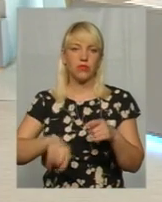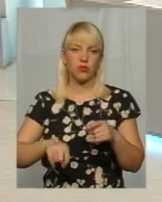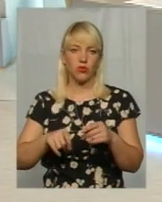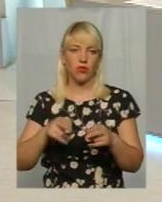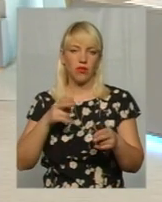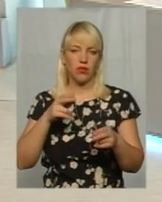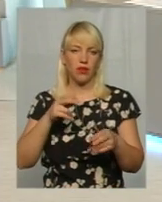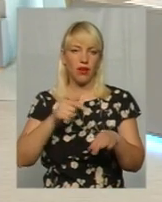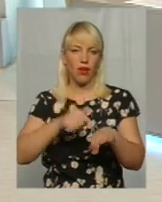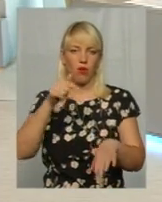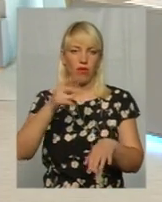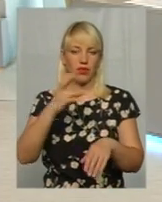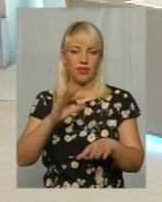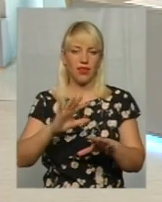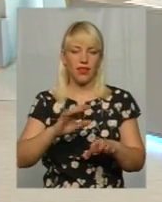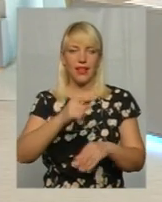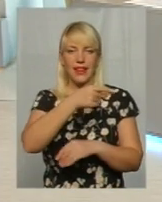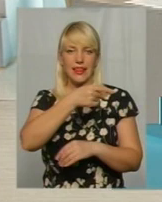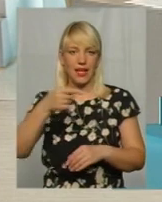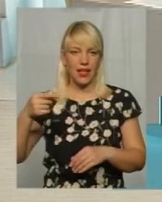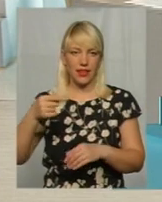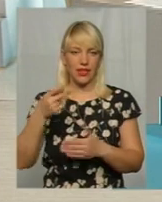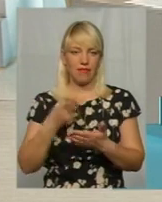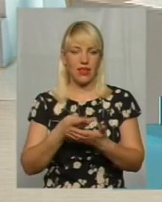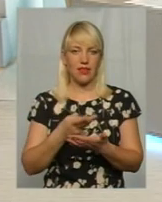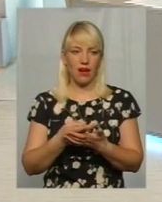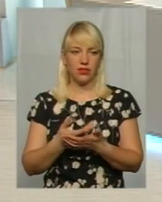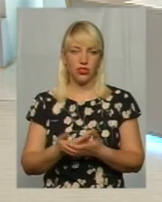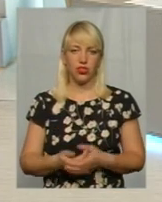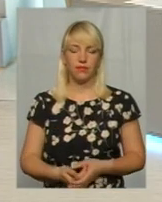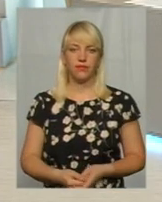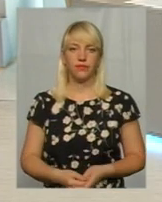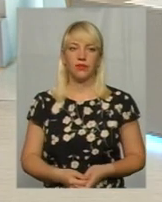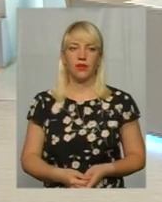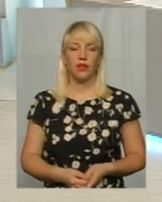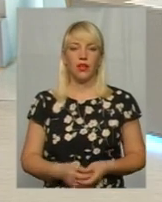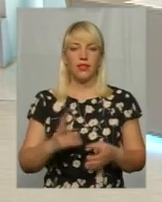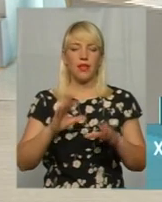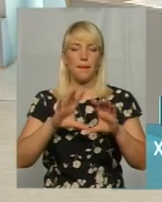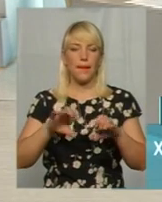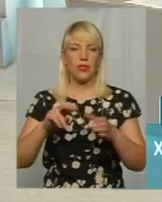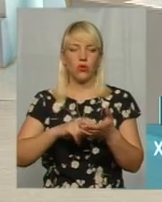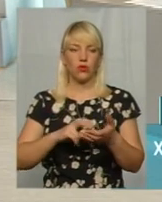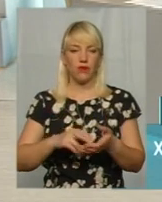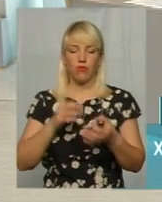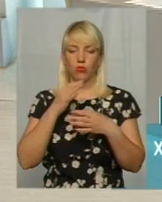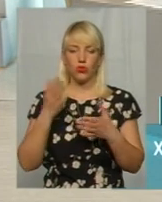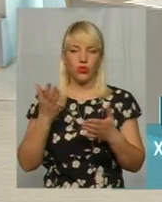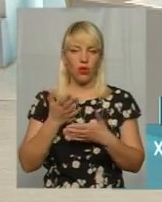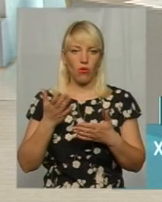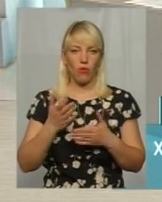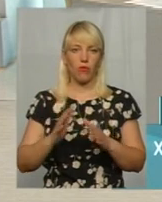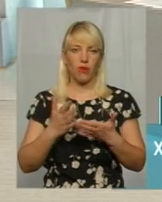явища, які можуть мати місце при використанні батутів. В будь-якому випадку, моя позиція, позиція,